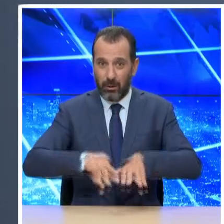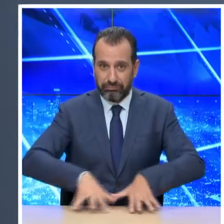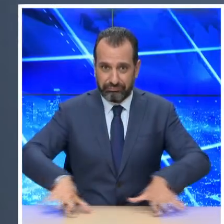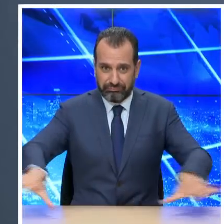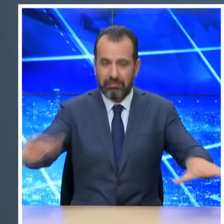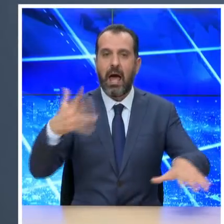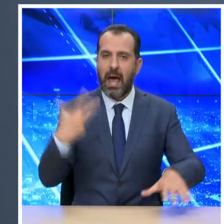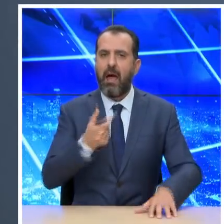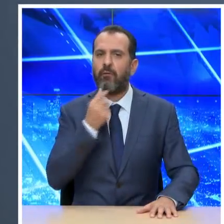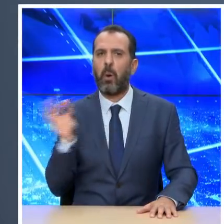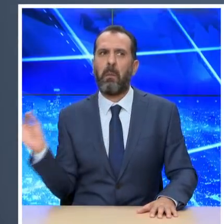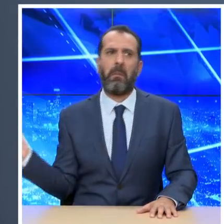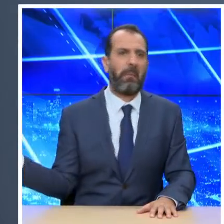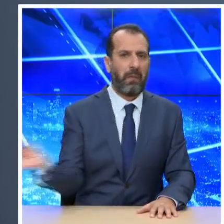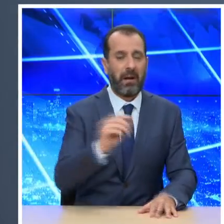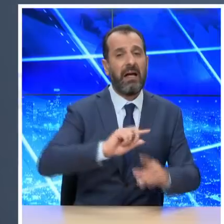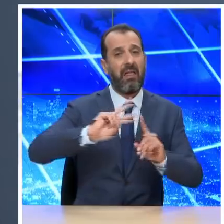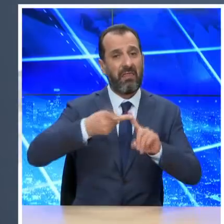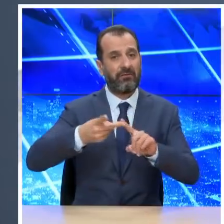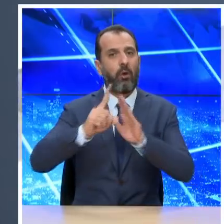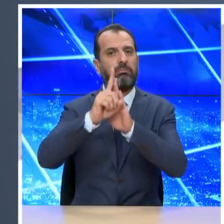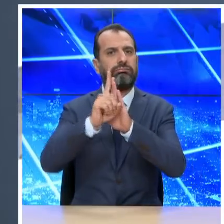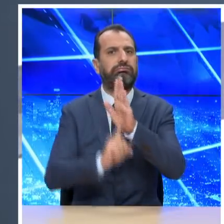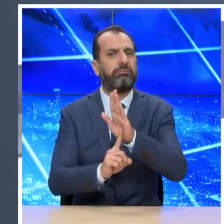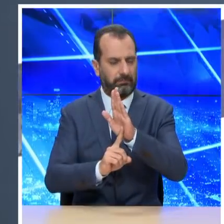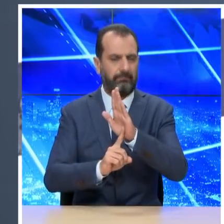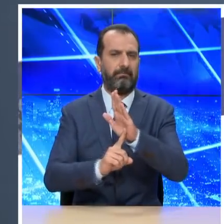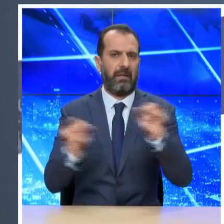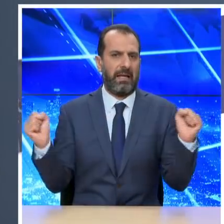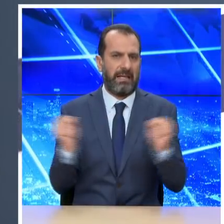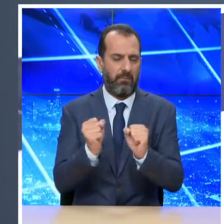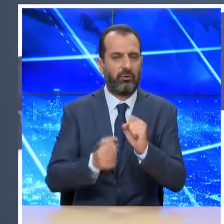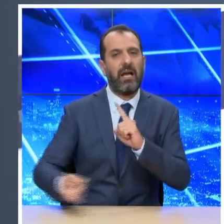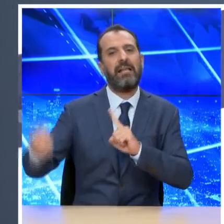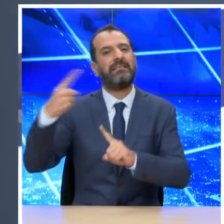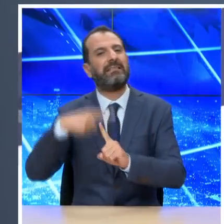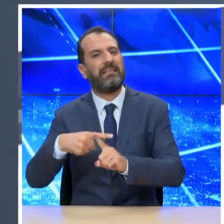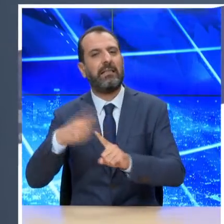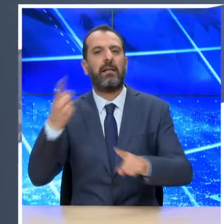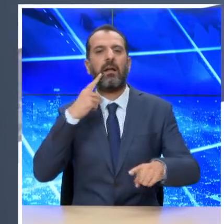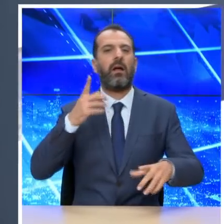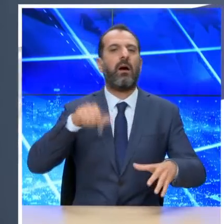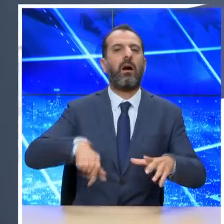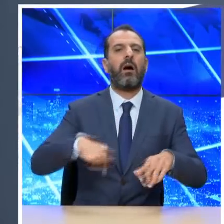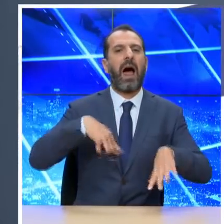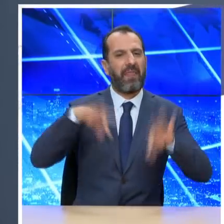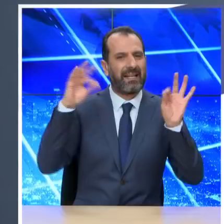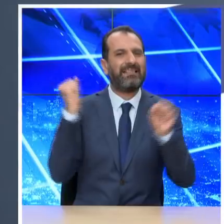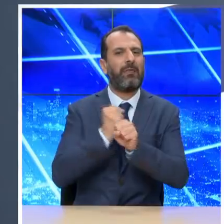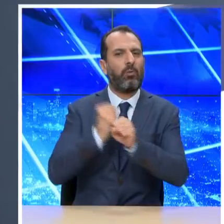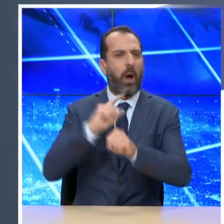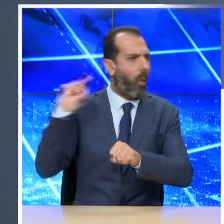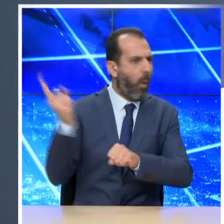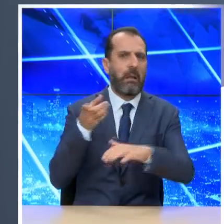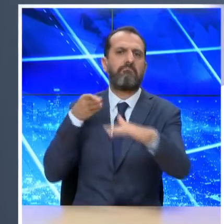σταδιακά θα επηρεάζεται από την πτώση της θερμοκρασίας. Με την σταδιακή μεταφορά των κοινωνικών δραστηριοτήτων σε κλειστούς χώρους, θα αρχίσουμε να